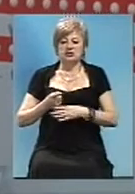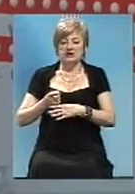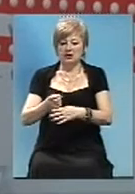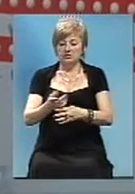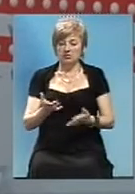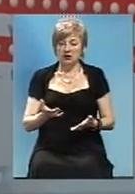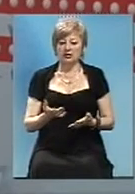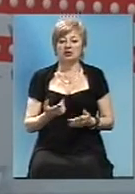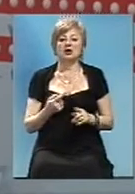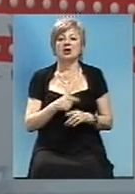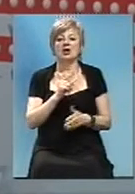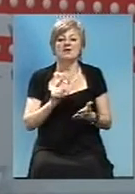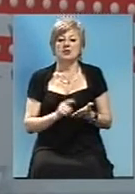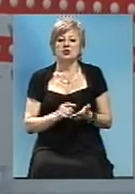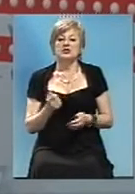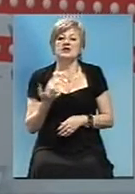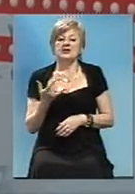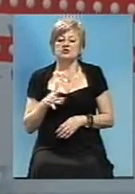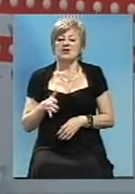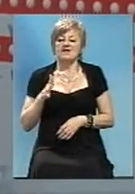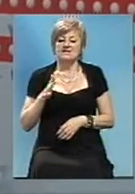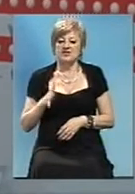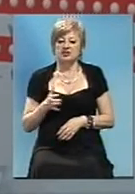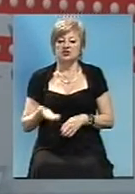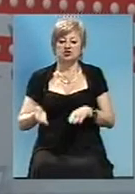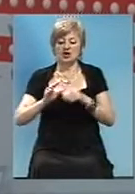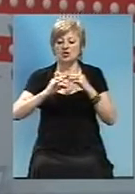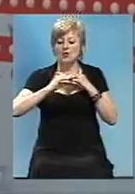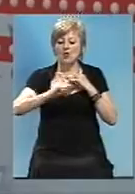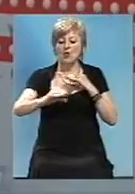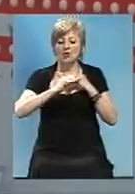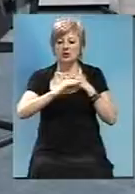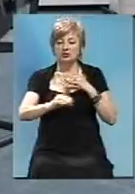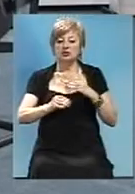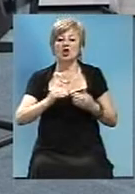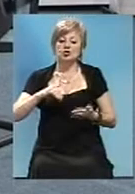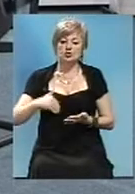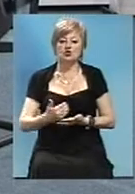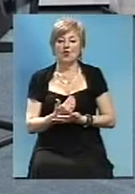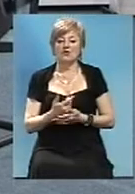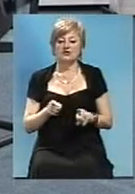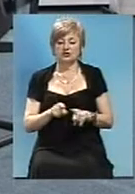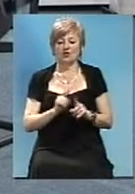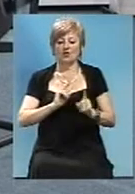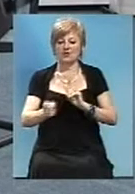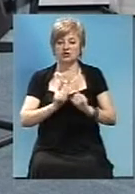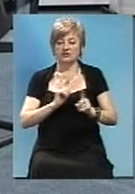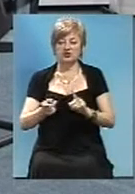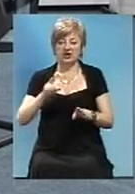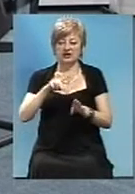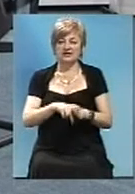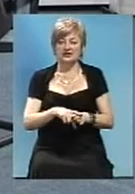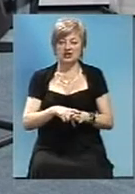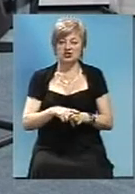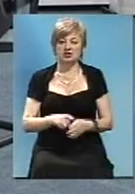Питання, наскільки витримає покриття, нове покриття такого руху. і такого навантаження.